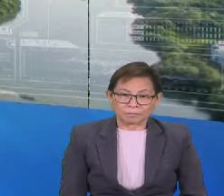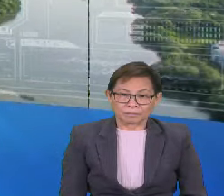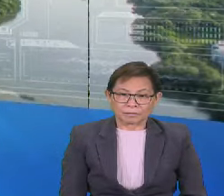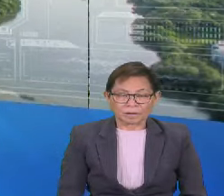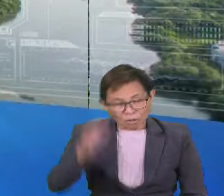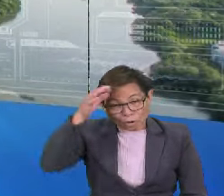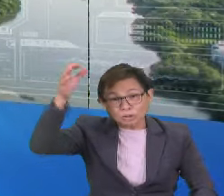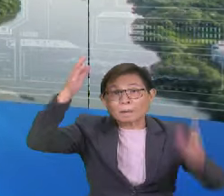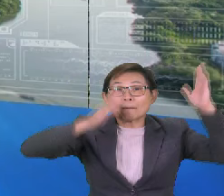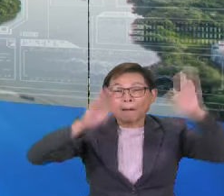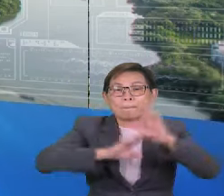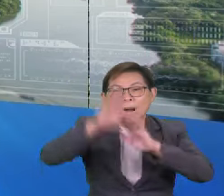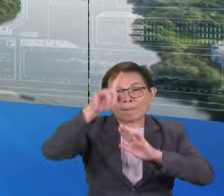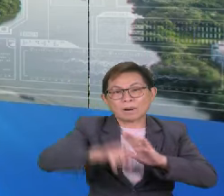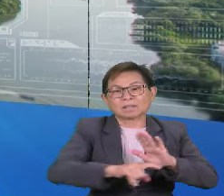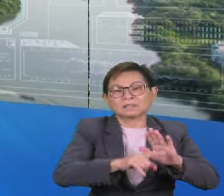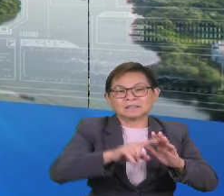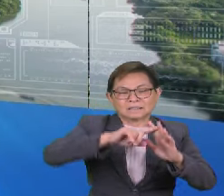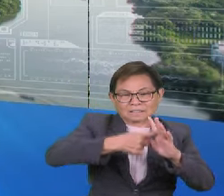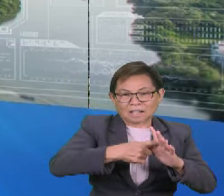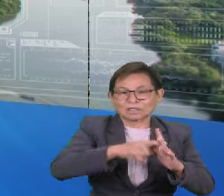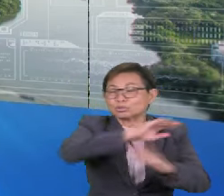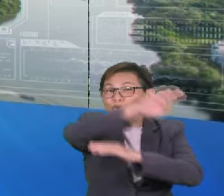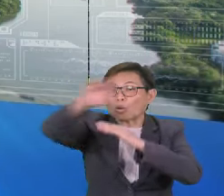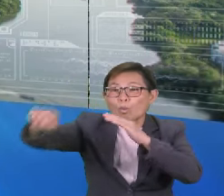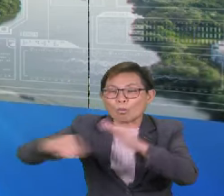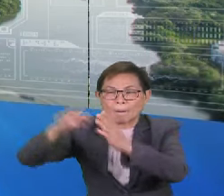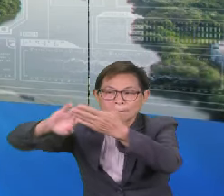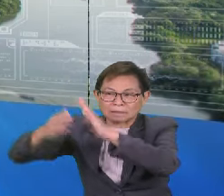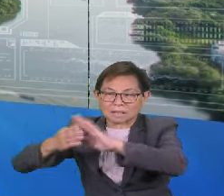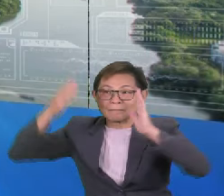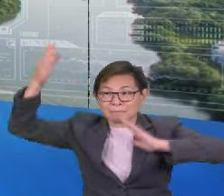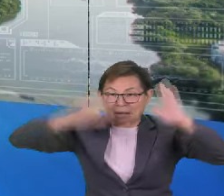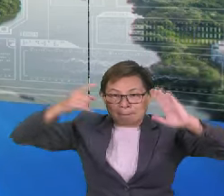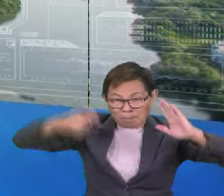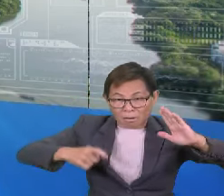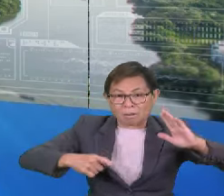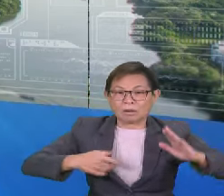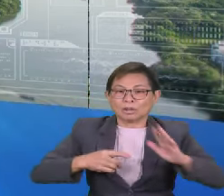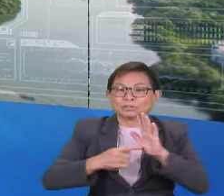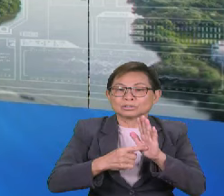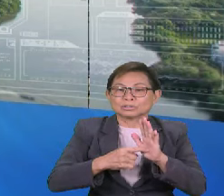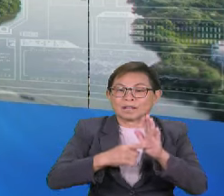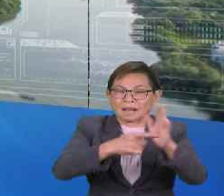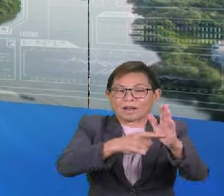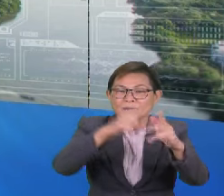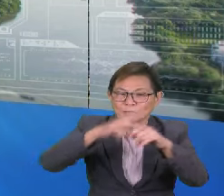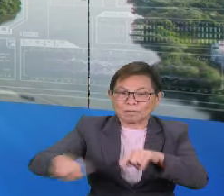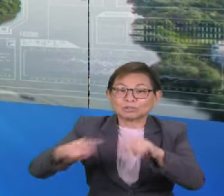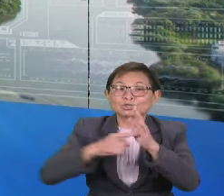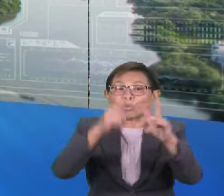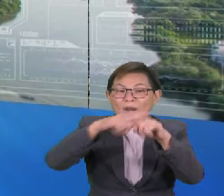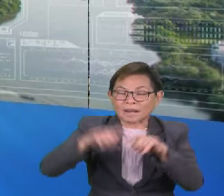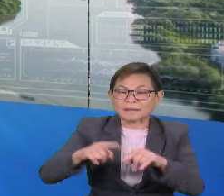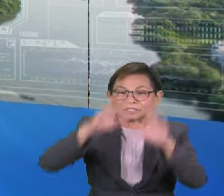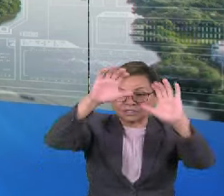Konsep Malaysia Madani wajar digerakkan secara kolektif oleh seluruh masyarakat di negara ini. Ia boleh diterjemah melalui pelbagai cara, termasuk